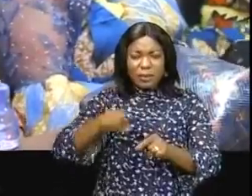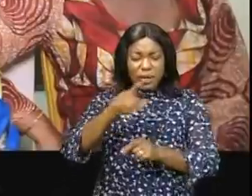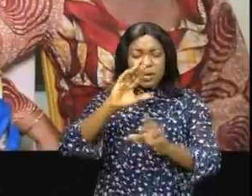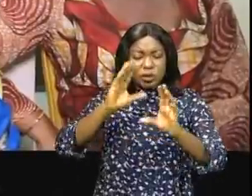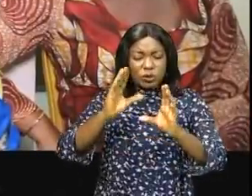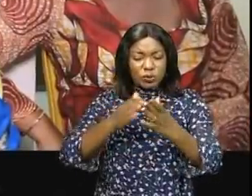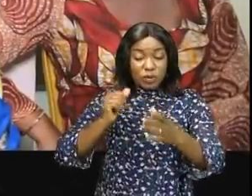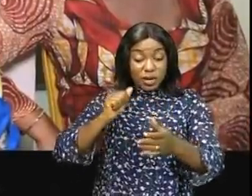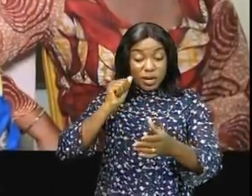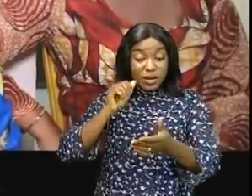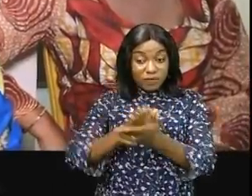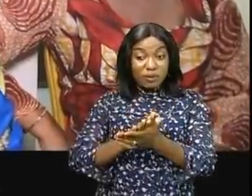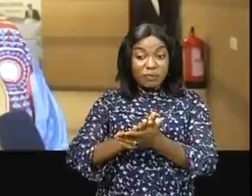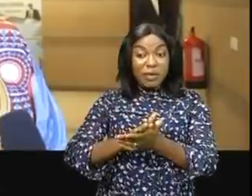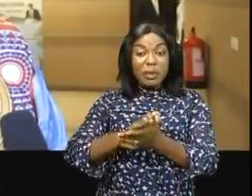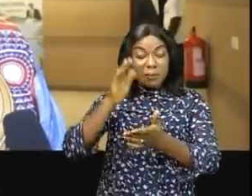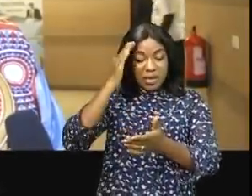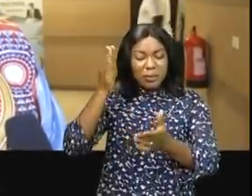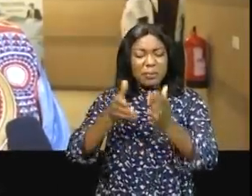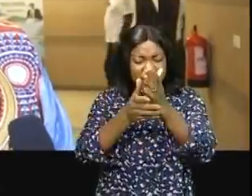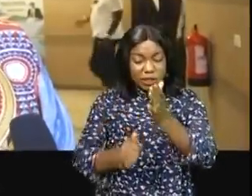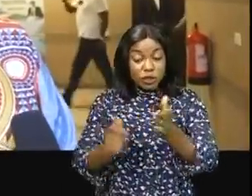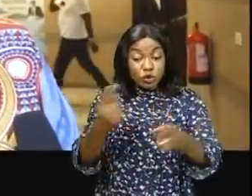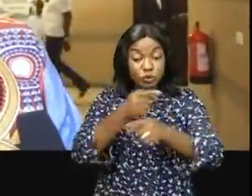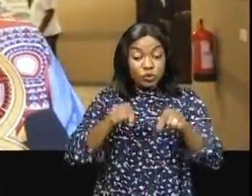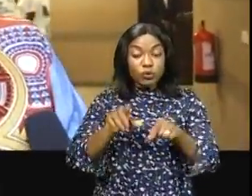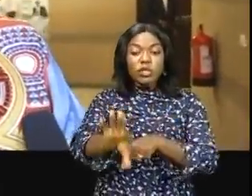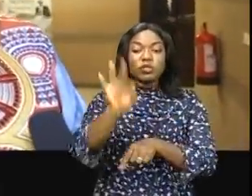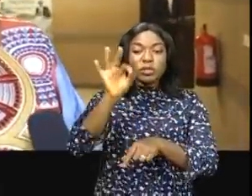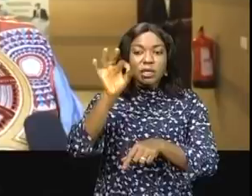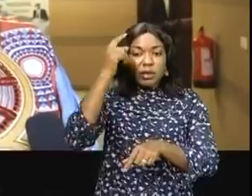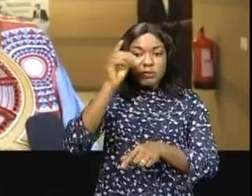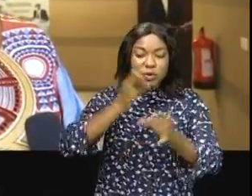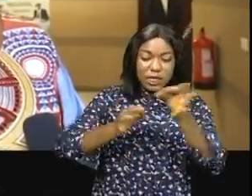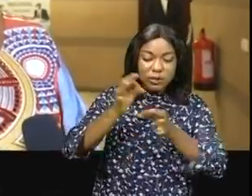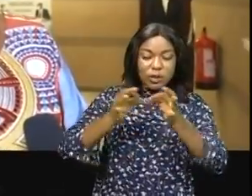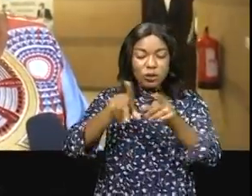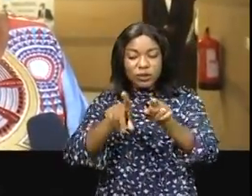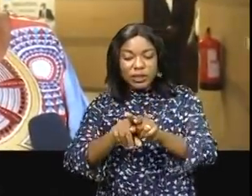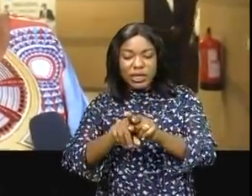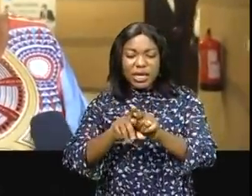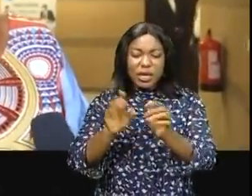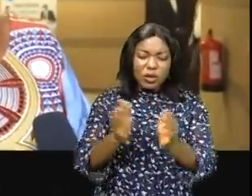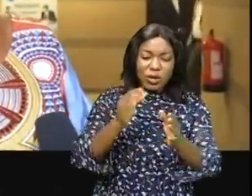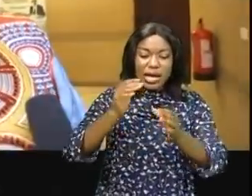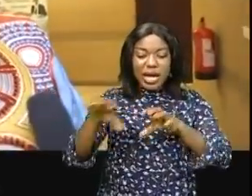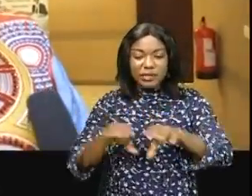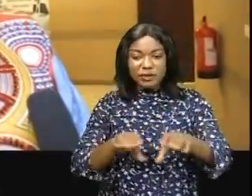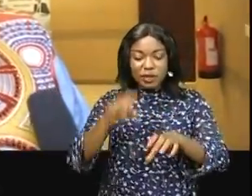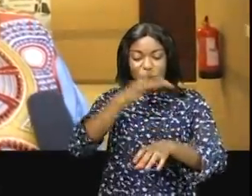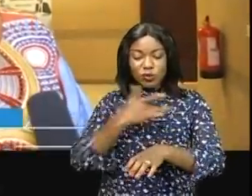aller loin. C'est comme ça que la journée d'aujourd'hui a été choisie pour cette petite activité à l'honneur de la femme.